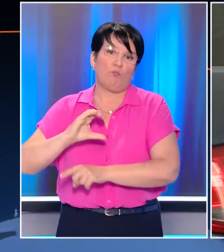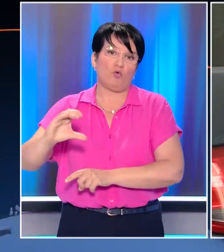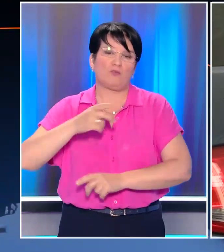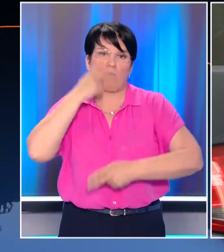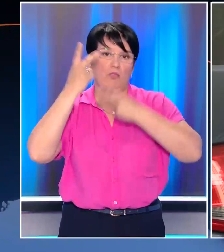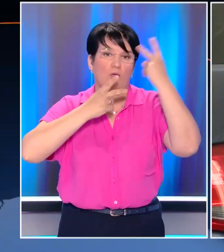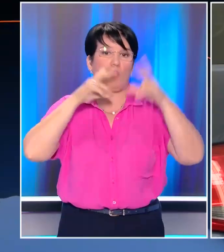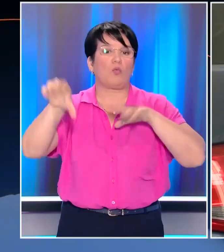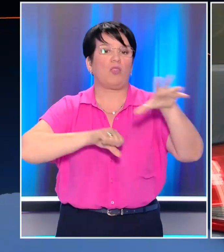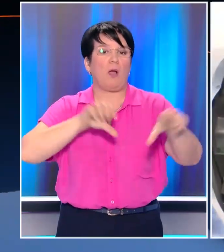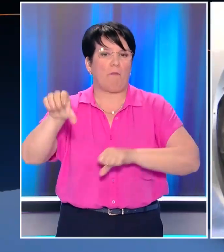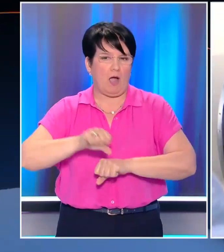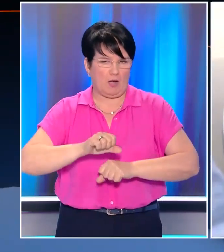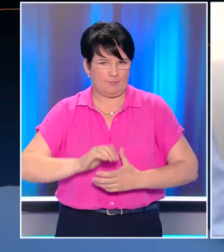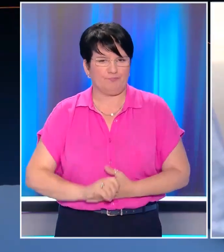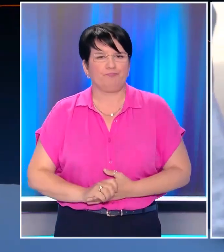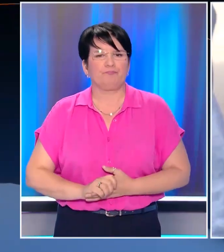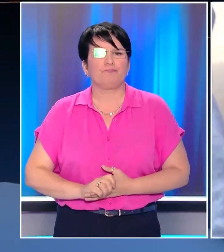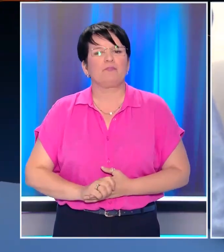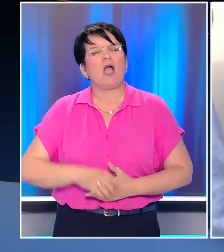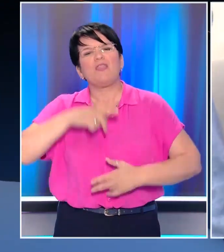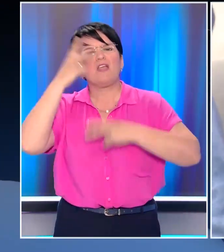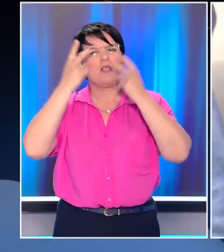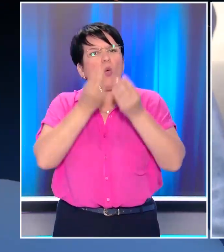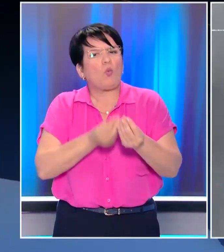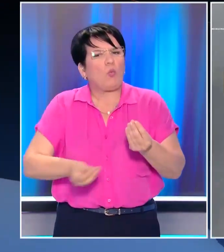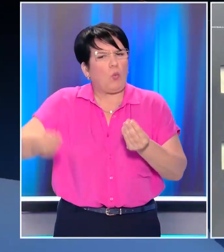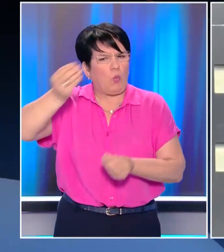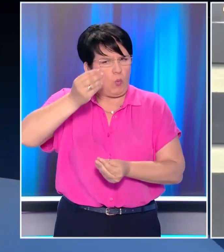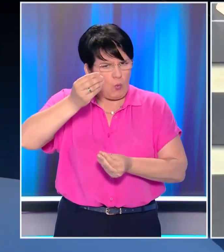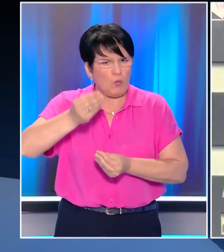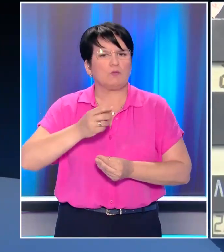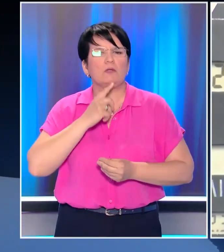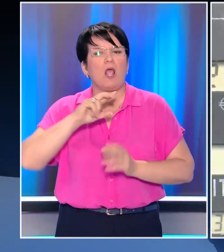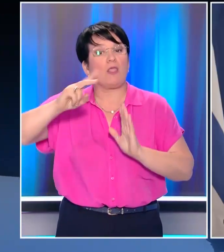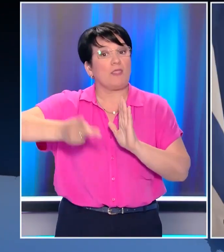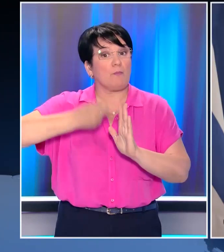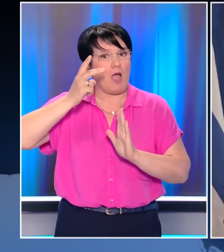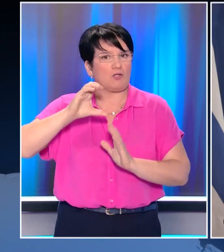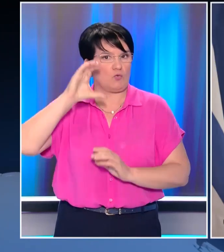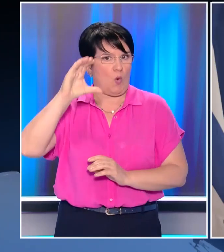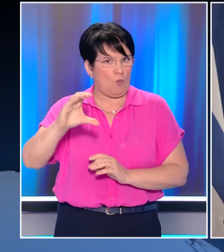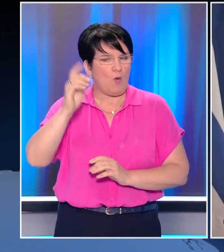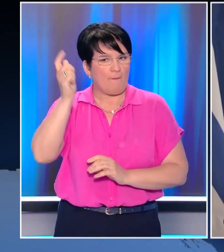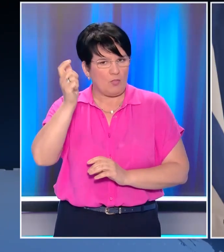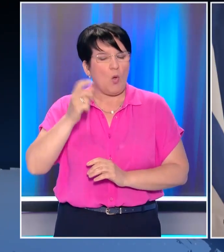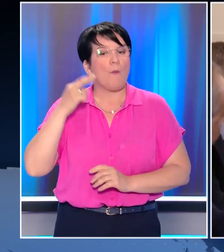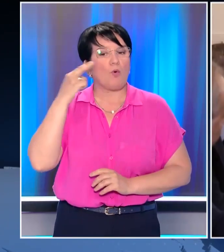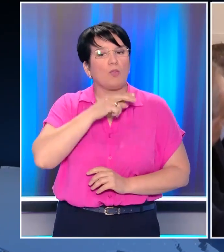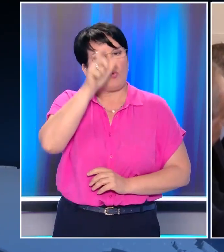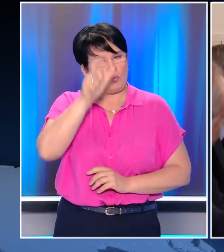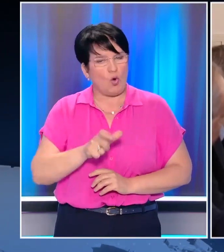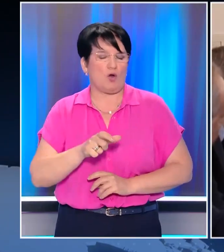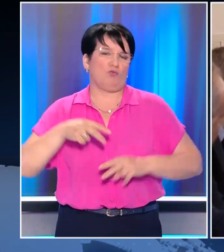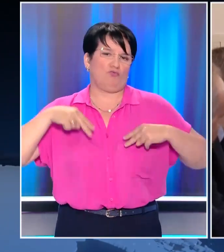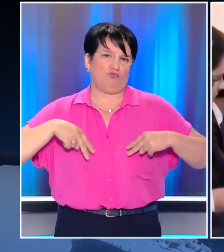Σε διπλάσια επιδότηση στα καύσιμα, αλλά και σε διεύρυνση των δικαιούχων του νέου Φιουελπάς, προχωρά η κυβέρνηση. Όπως ανακοίνωσε ο Πρωθυπουργός από το